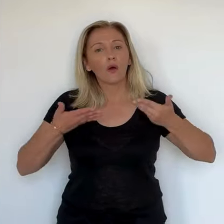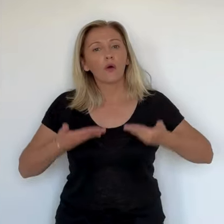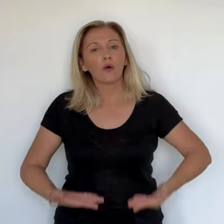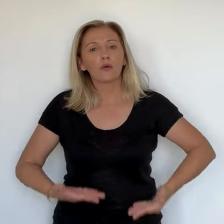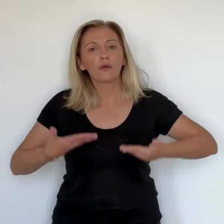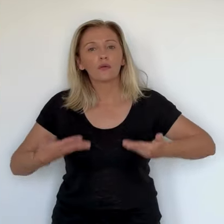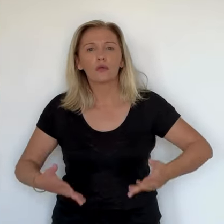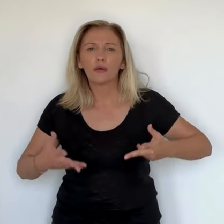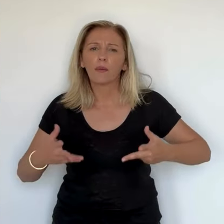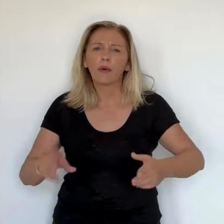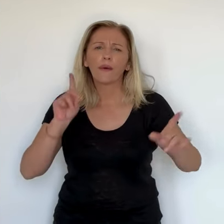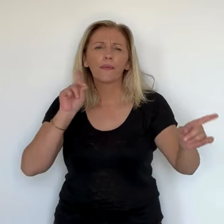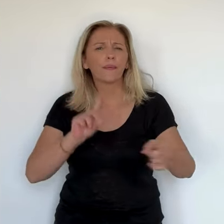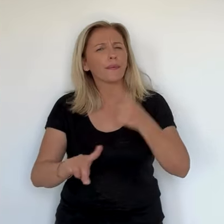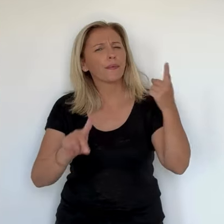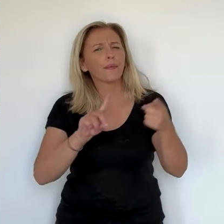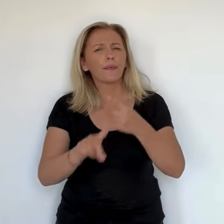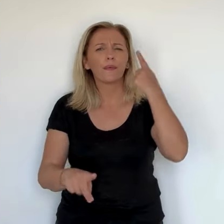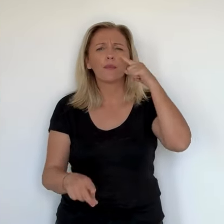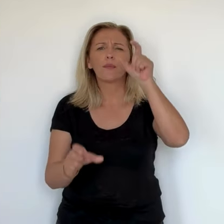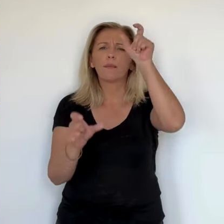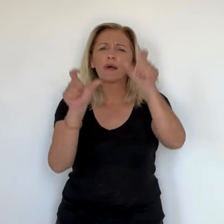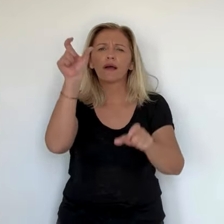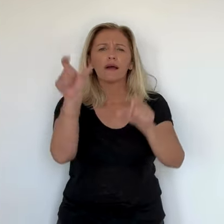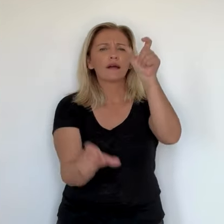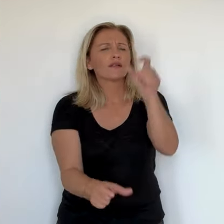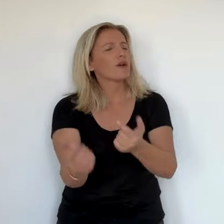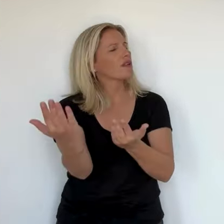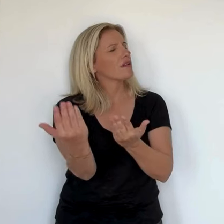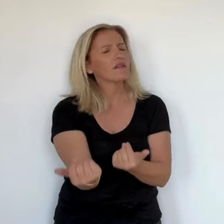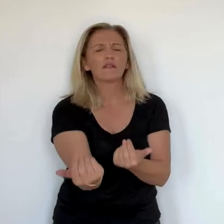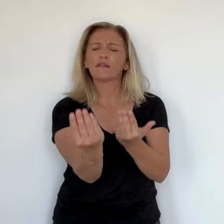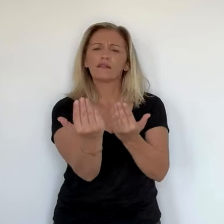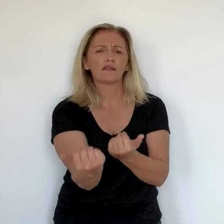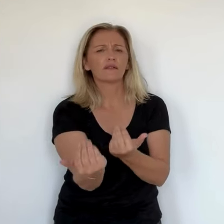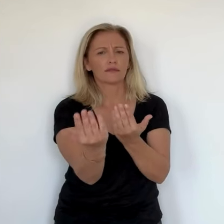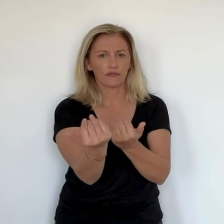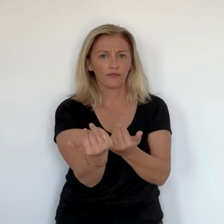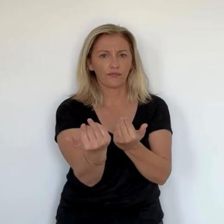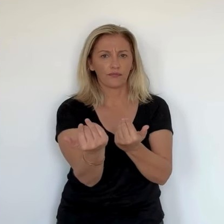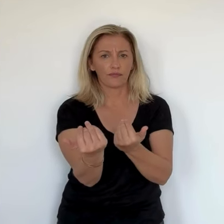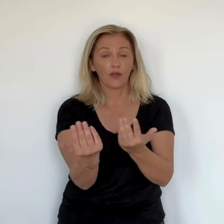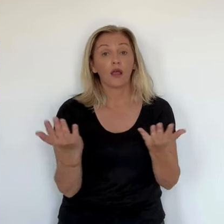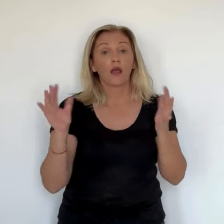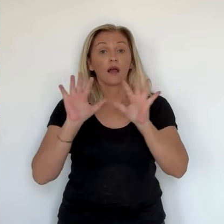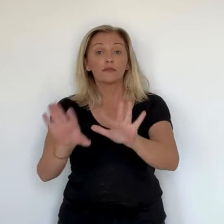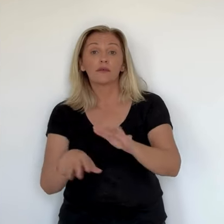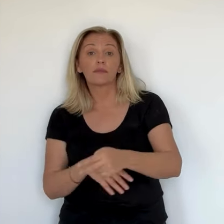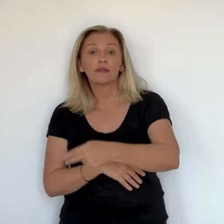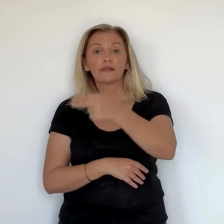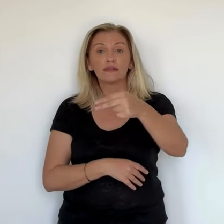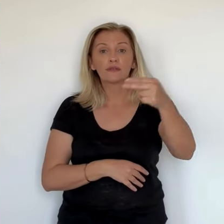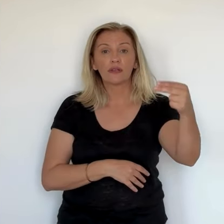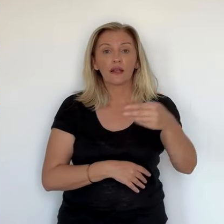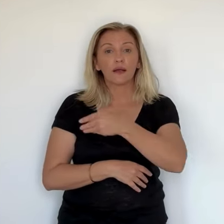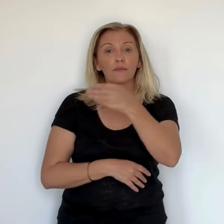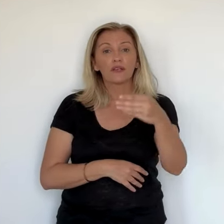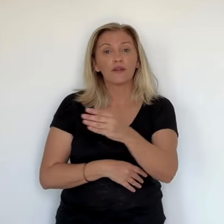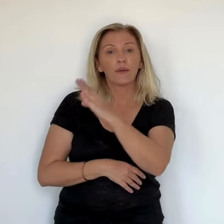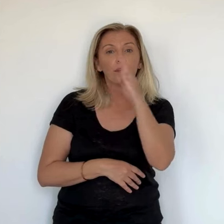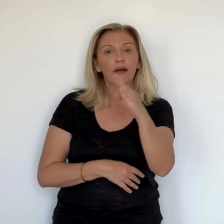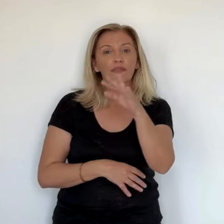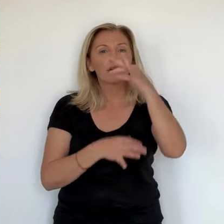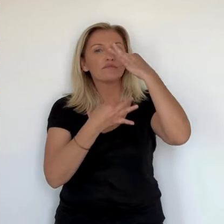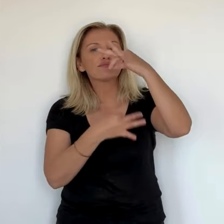Il était très attendu. Aujourd'hui, tous les yeux étaient rivés vers l'Assemblée nationale où Michel Barnier a prononcé son discours de politique